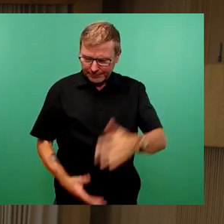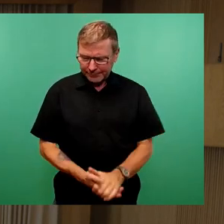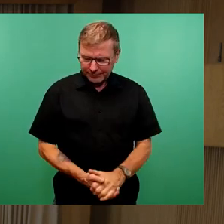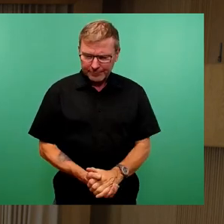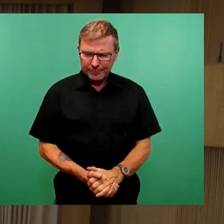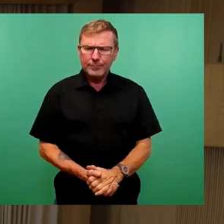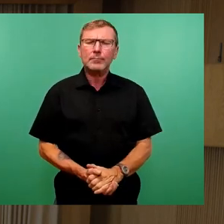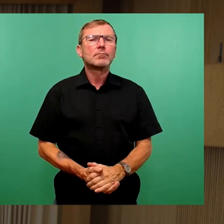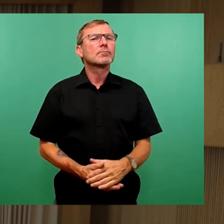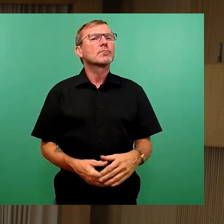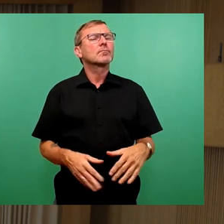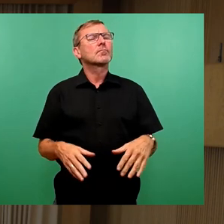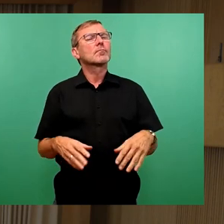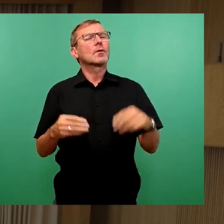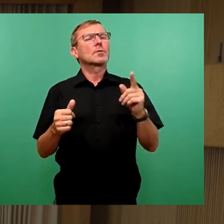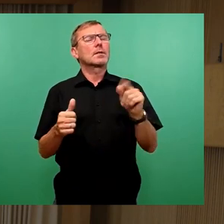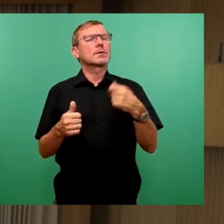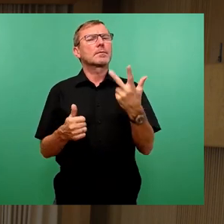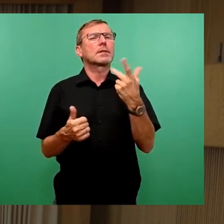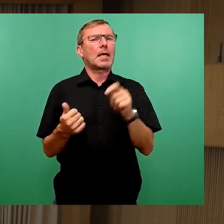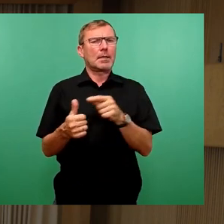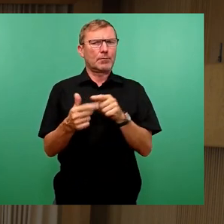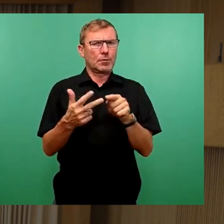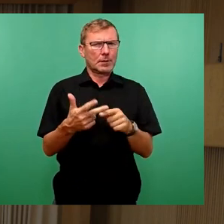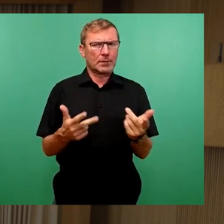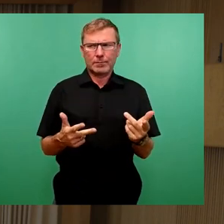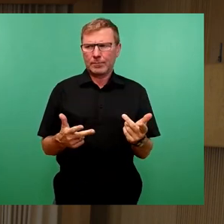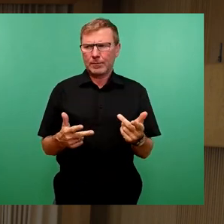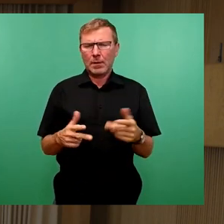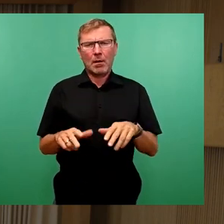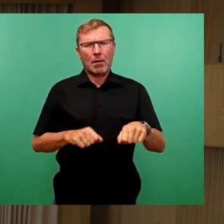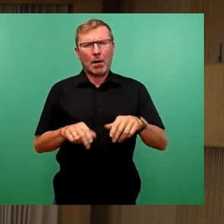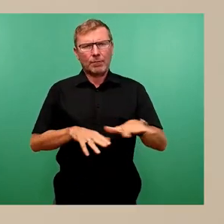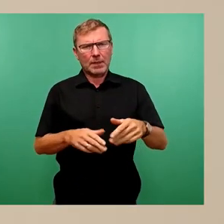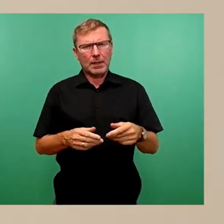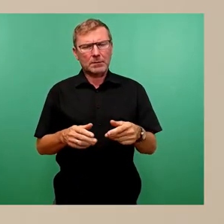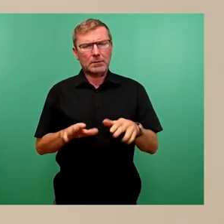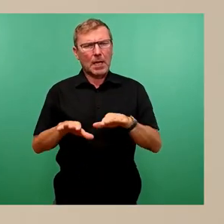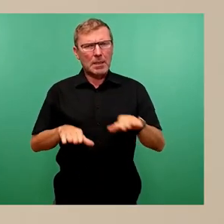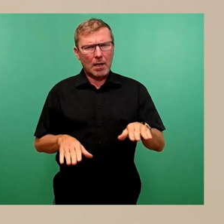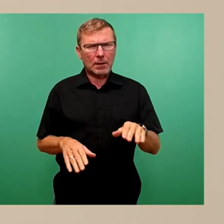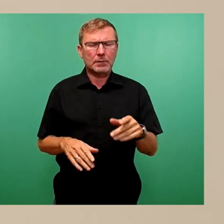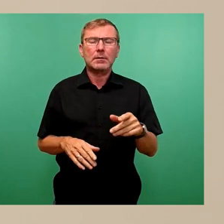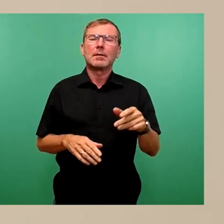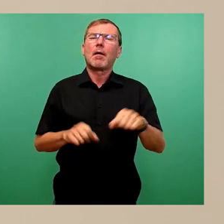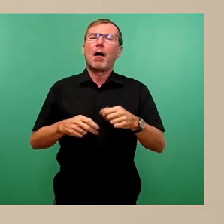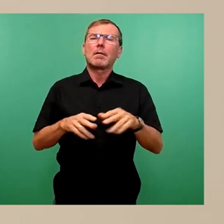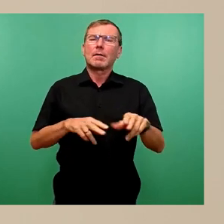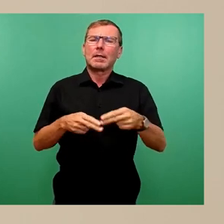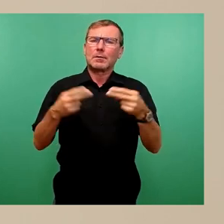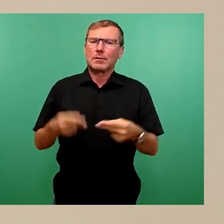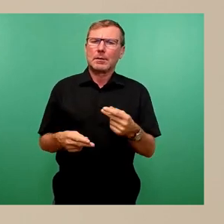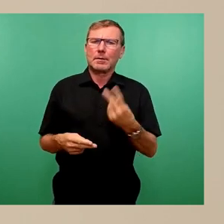gibt drei Beschlüsse für Radverkehrsanlagen auf dem blauen Wunder, der letzte mit dem Radverkehrskonzept 2017.